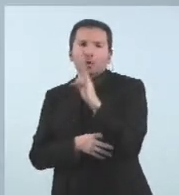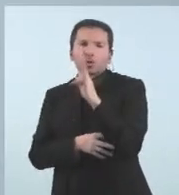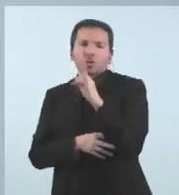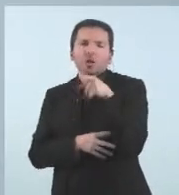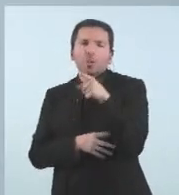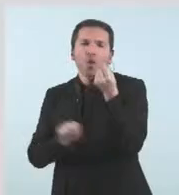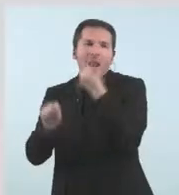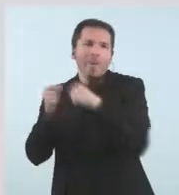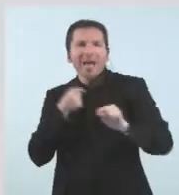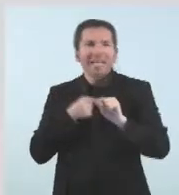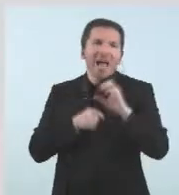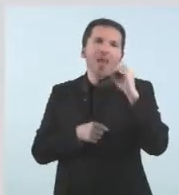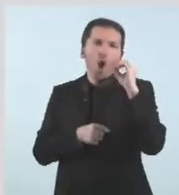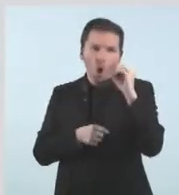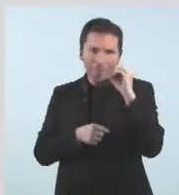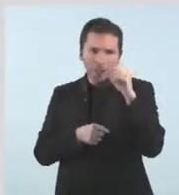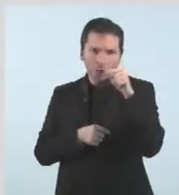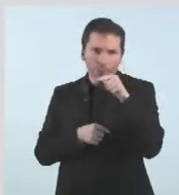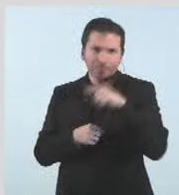gràfiques.